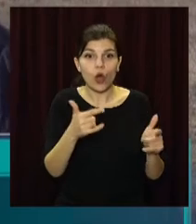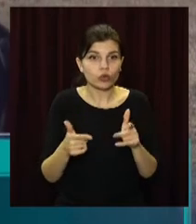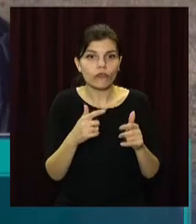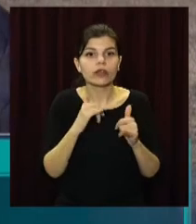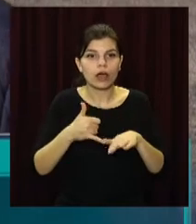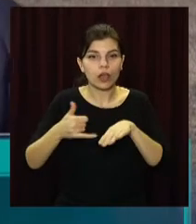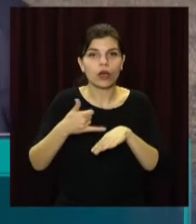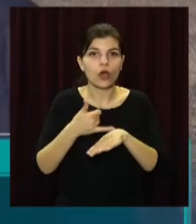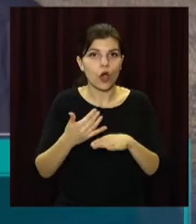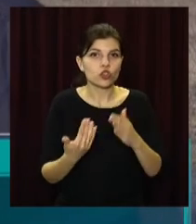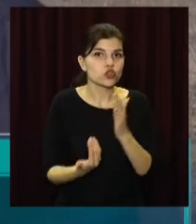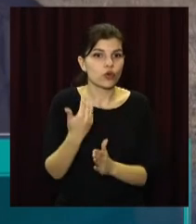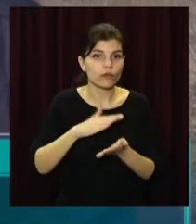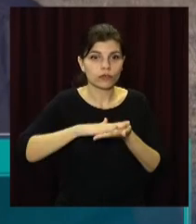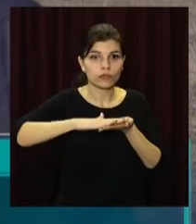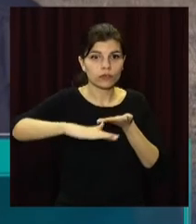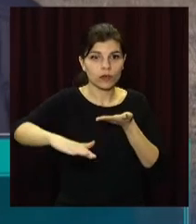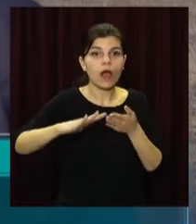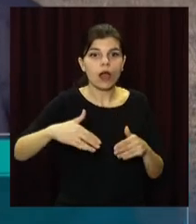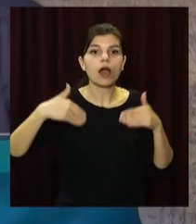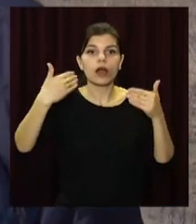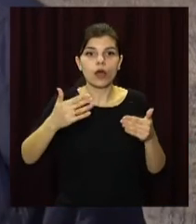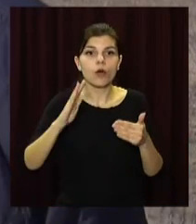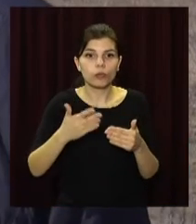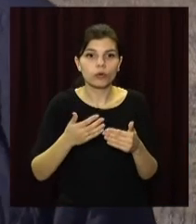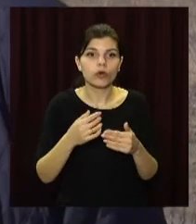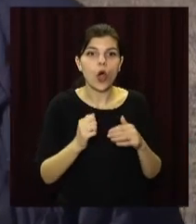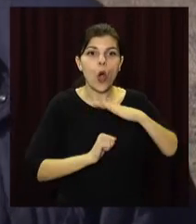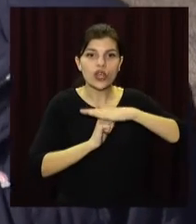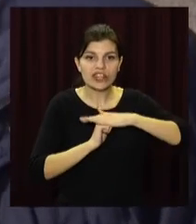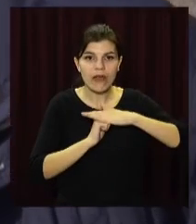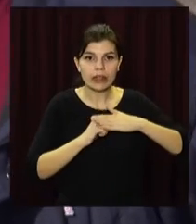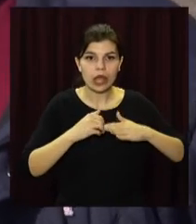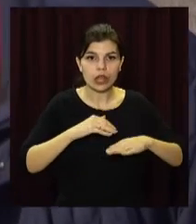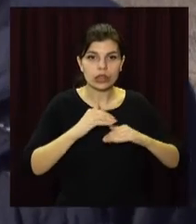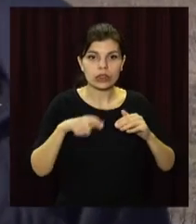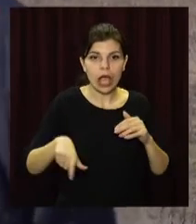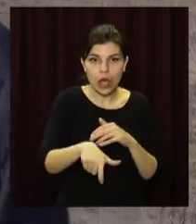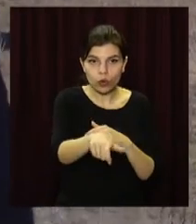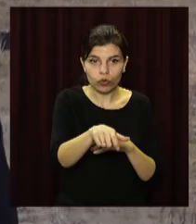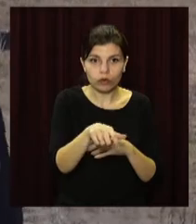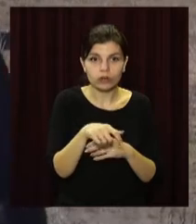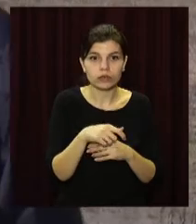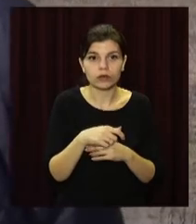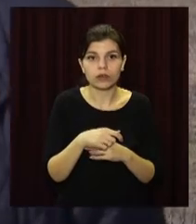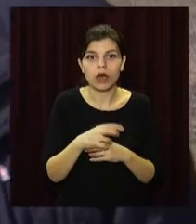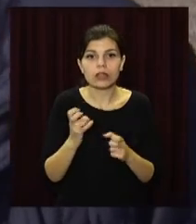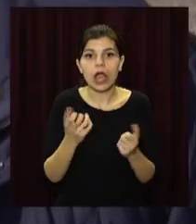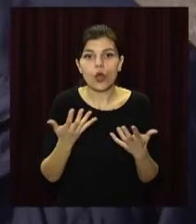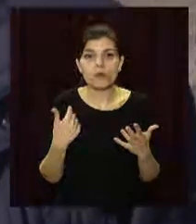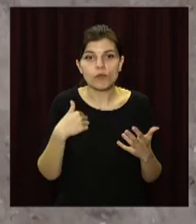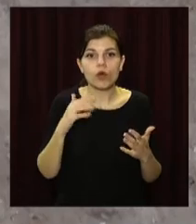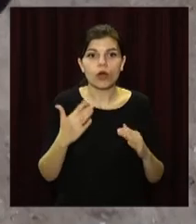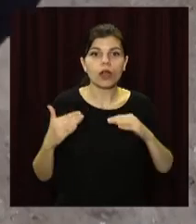для укладки основання. Потім в іншу етапу ми пійдемо укладувати основання дороги, на яку ми потім